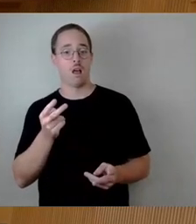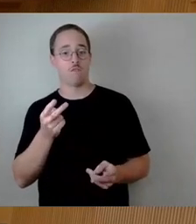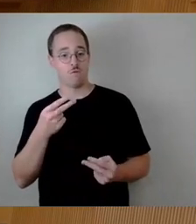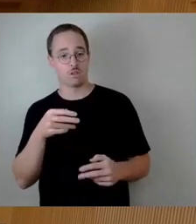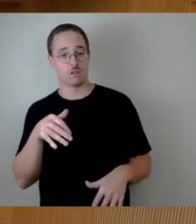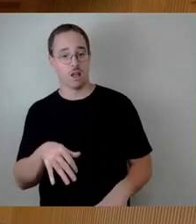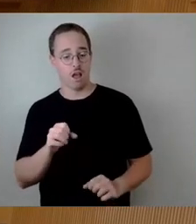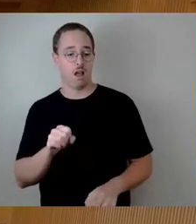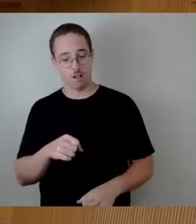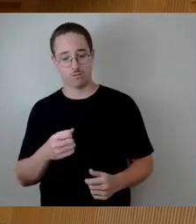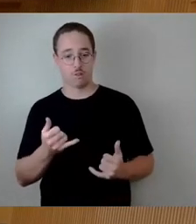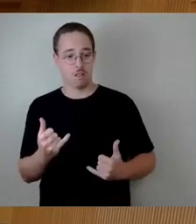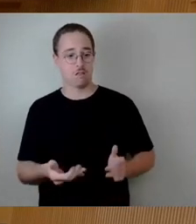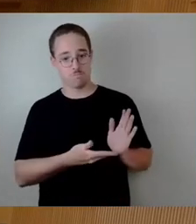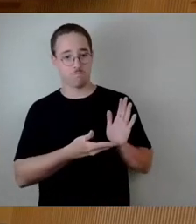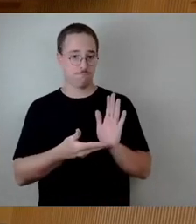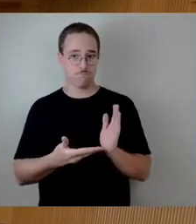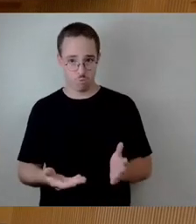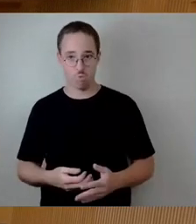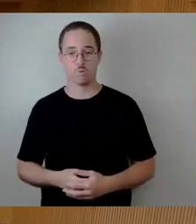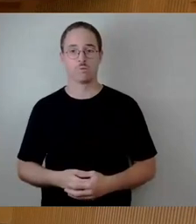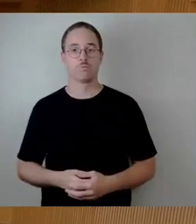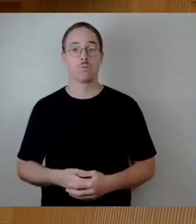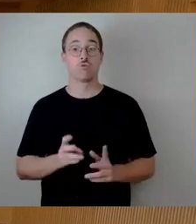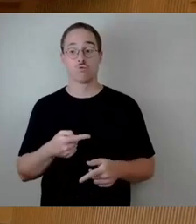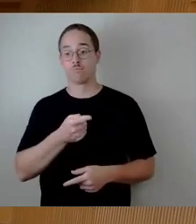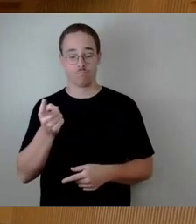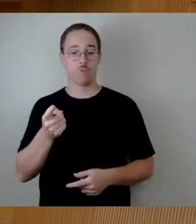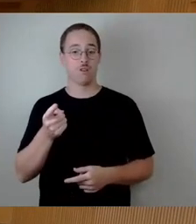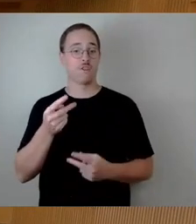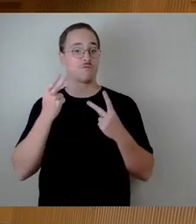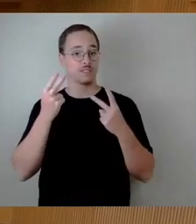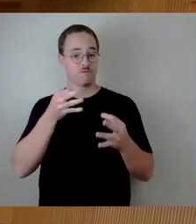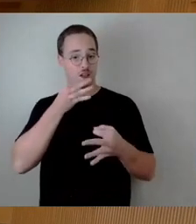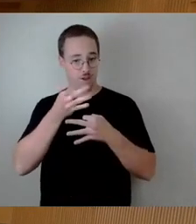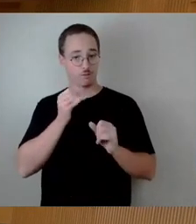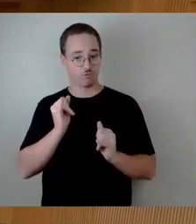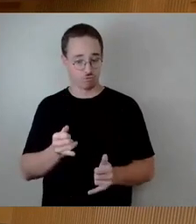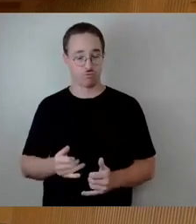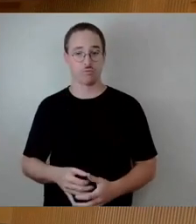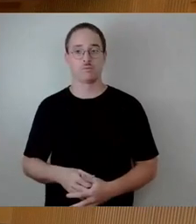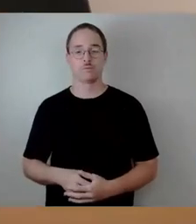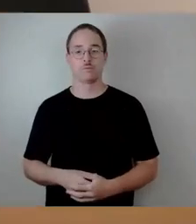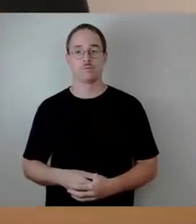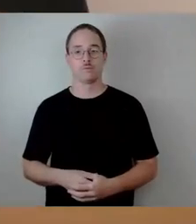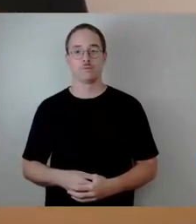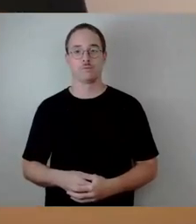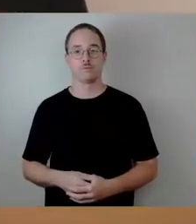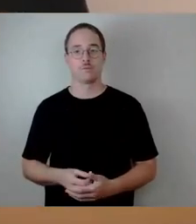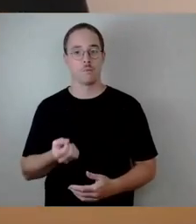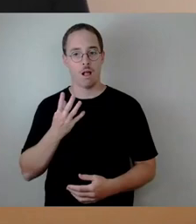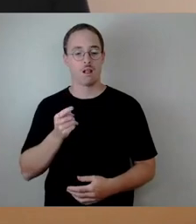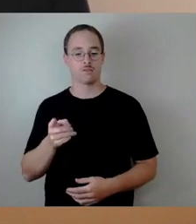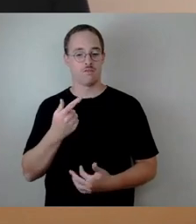Zastrow. Die Frage, gilt es aufzuarbeiten, sowohl die Analytik zu machen, wie konnte es dazu